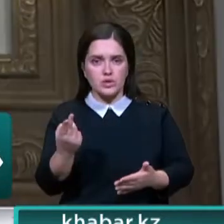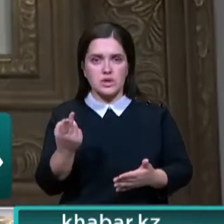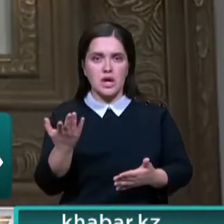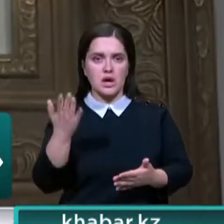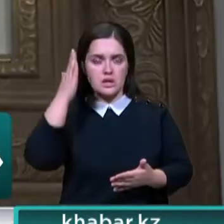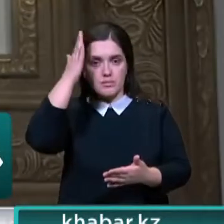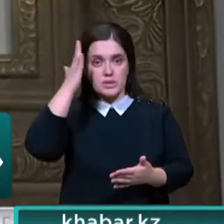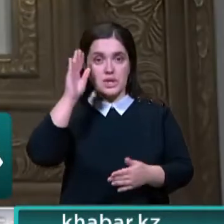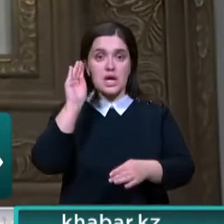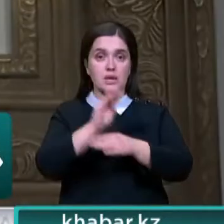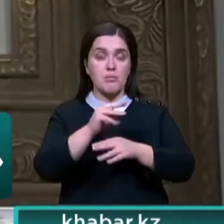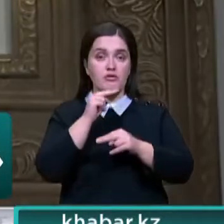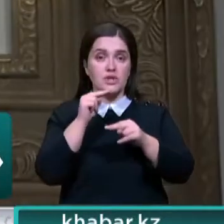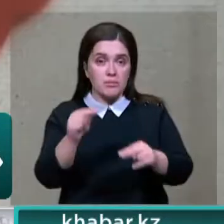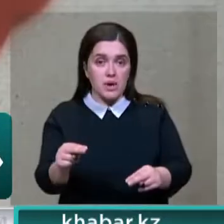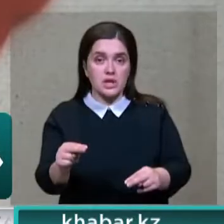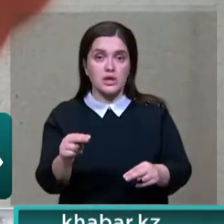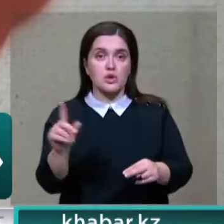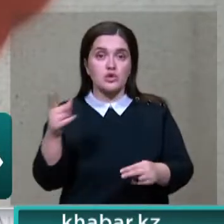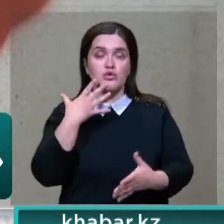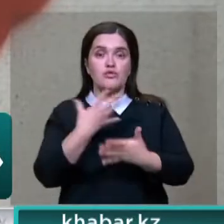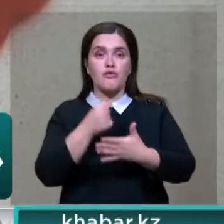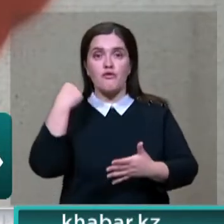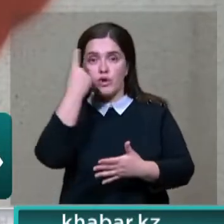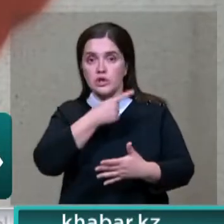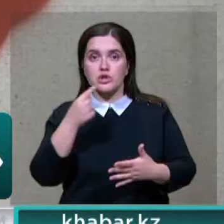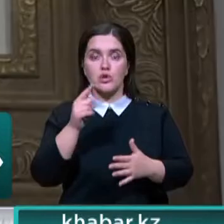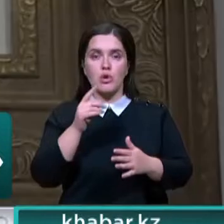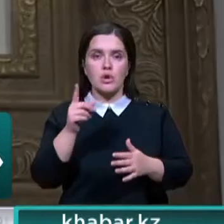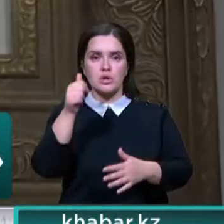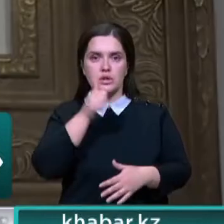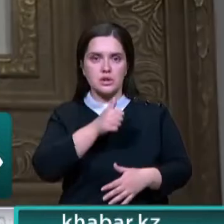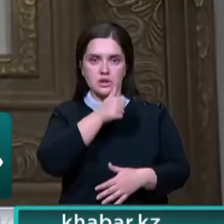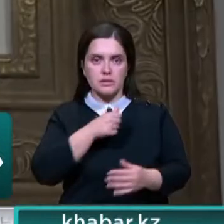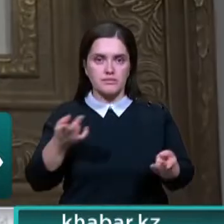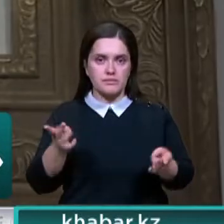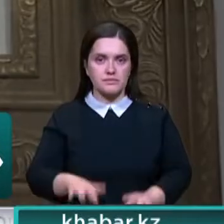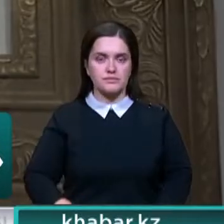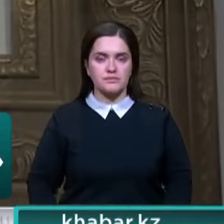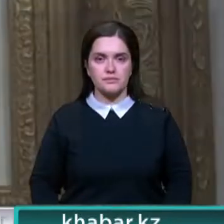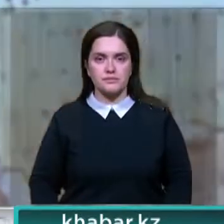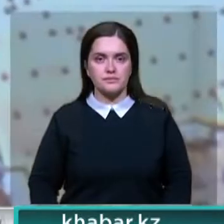подтекст. Дополнительное внимание к его творчеству привлекает и то, что свою личность он хранит в секрете.